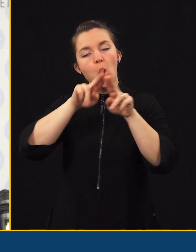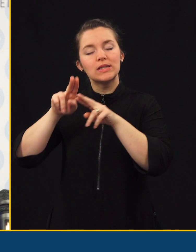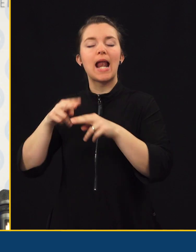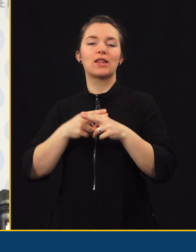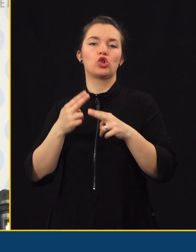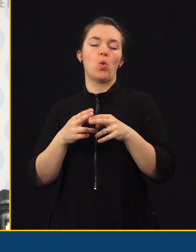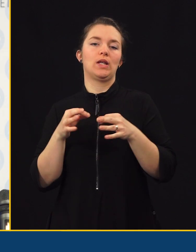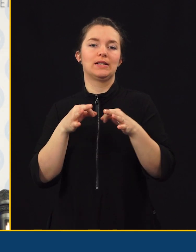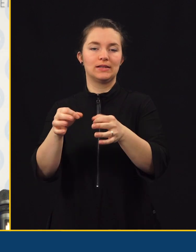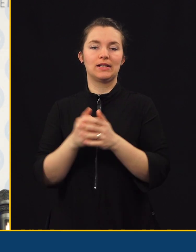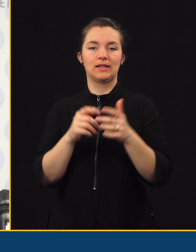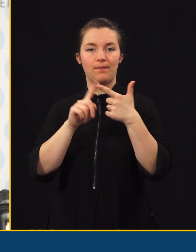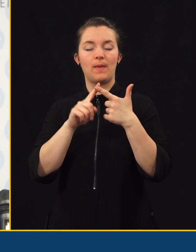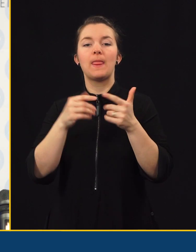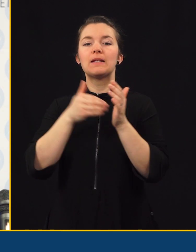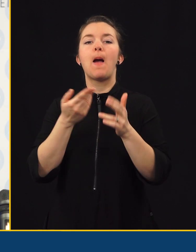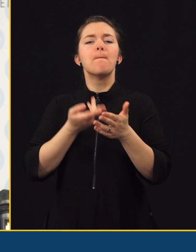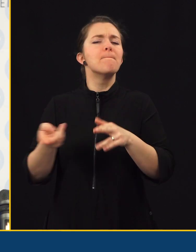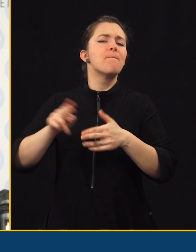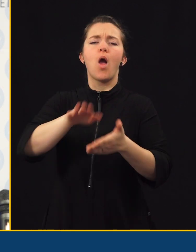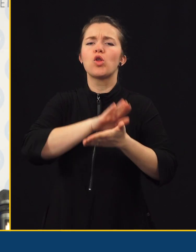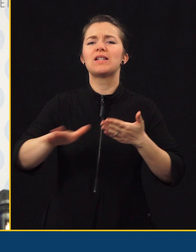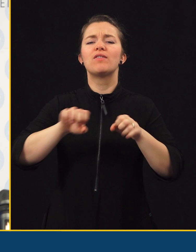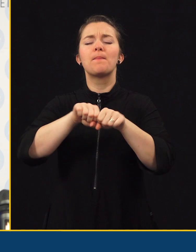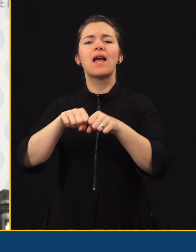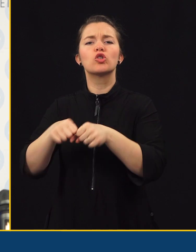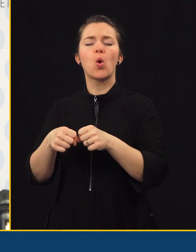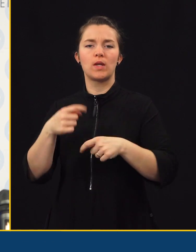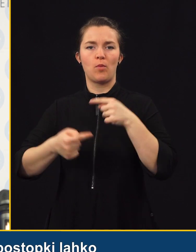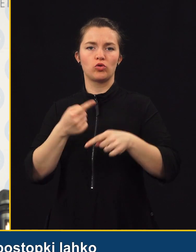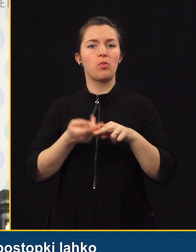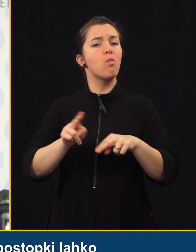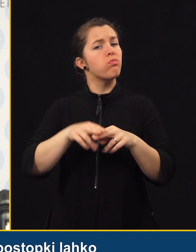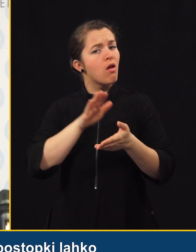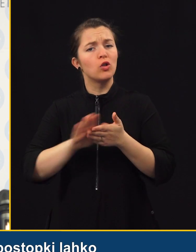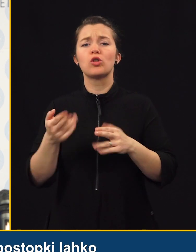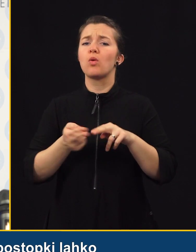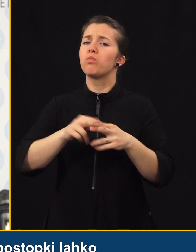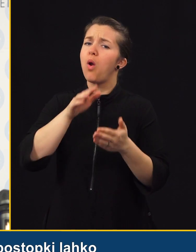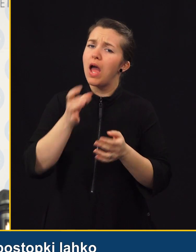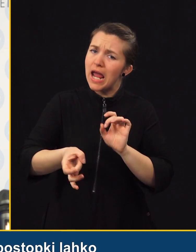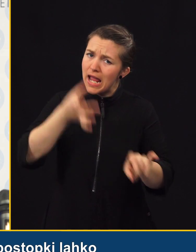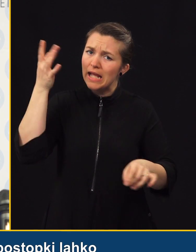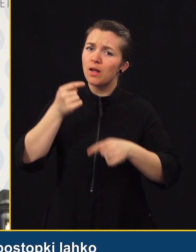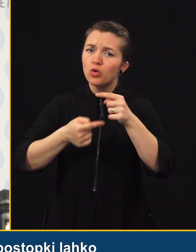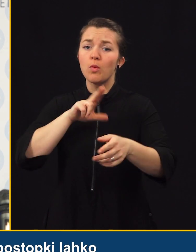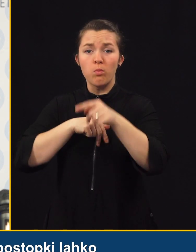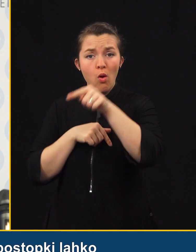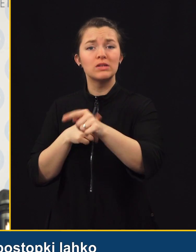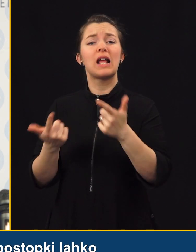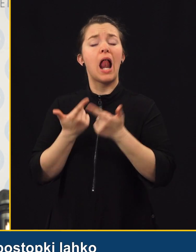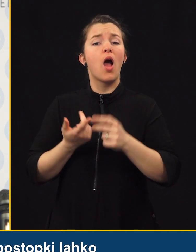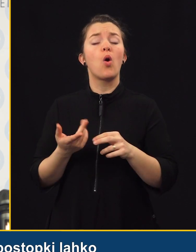Drugič, je treba poenostaviti prekrškovne postopke. Z enostavnejšimi in hitrejšimi postopki lahko